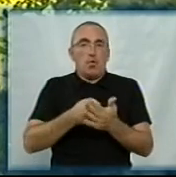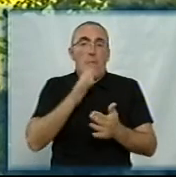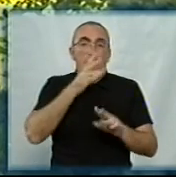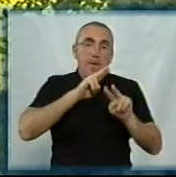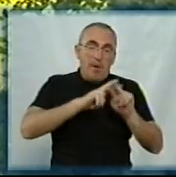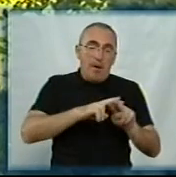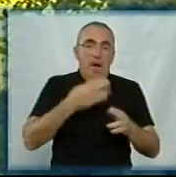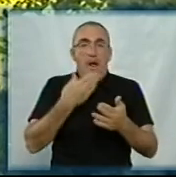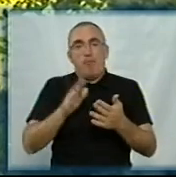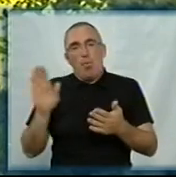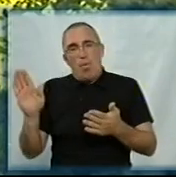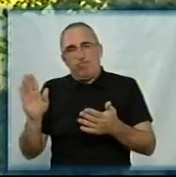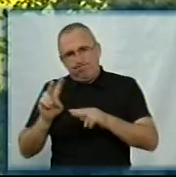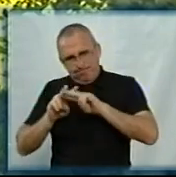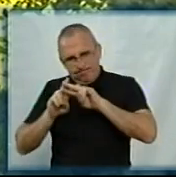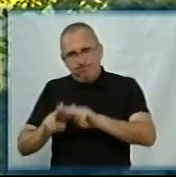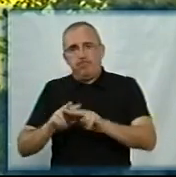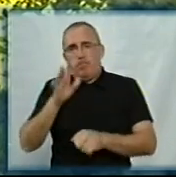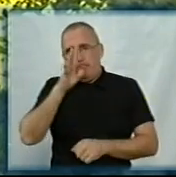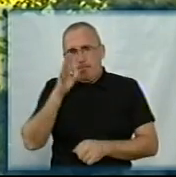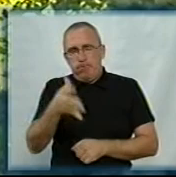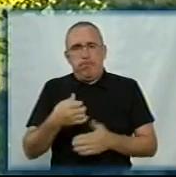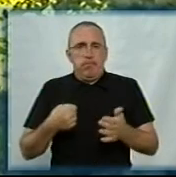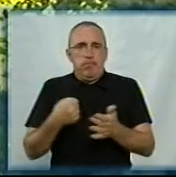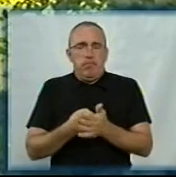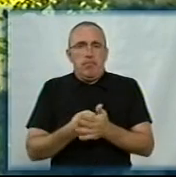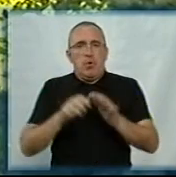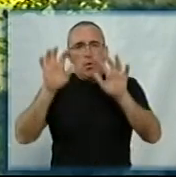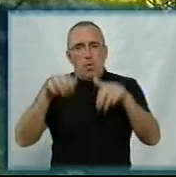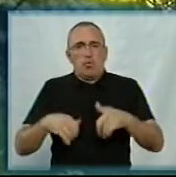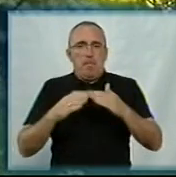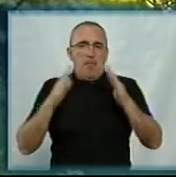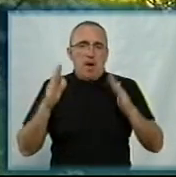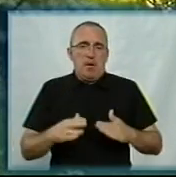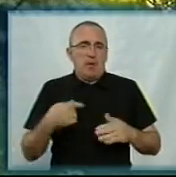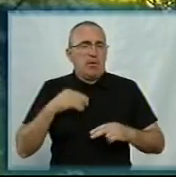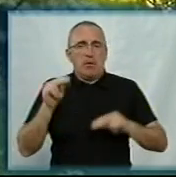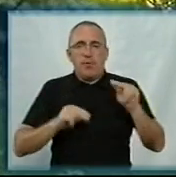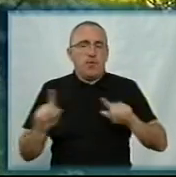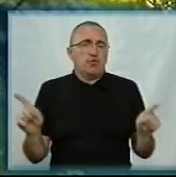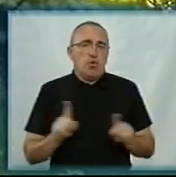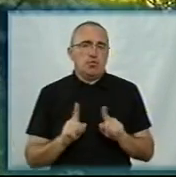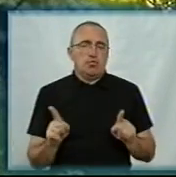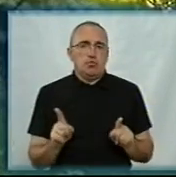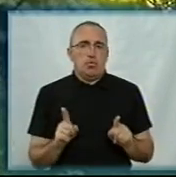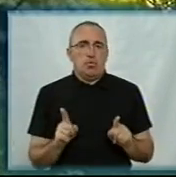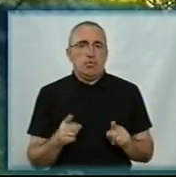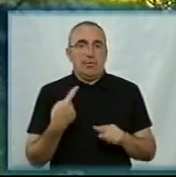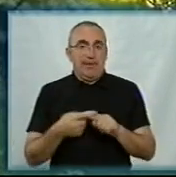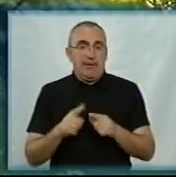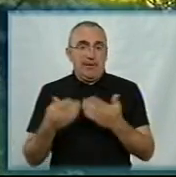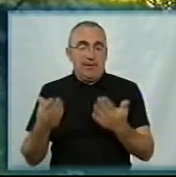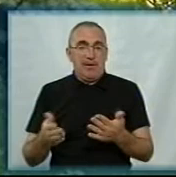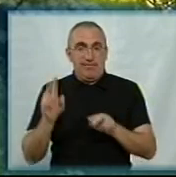або позбавлення волі до п'яти років з конфіскацією майна. Я не вважаю, що дана